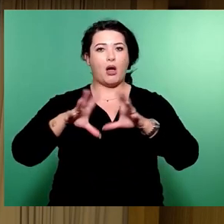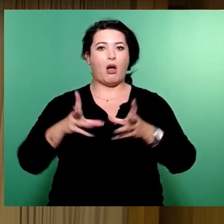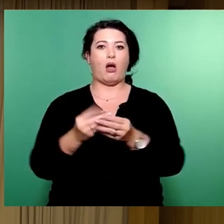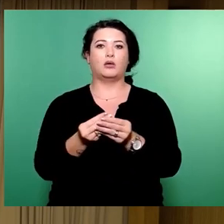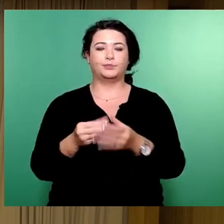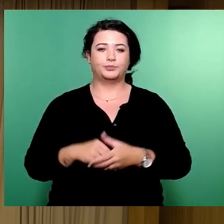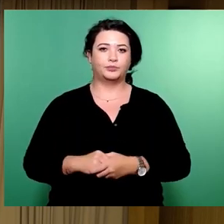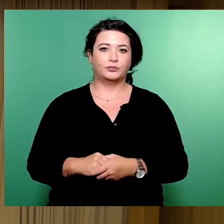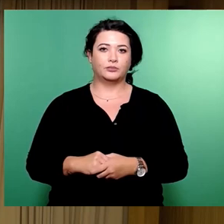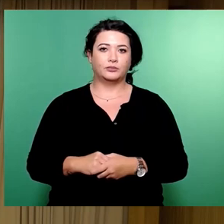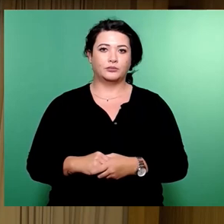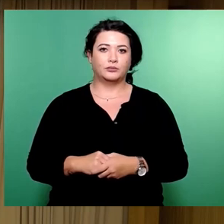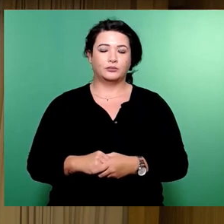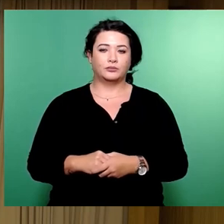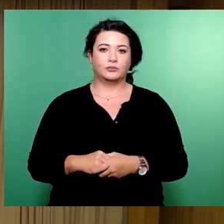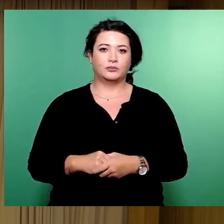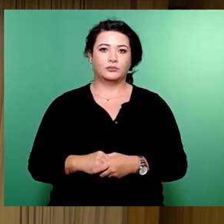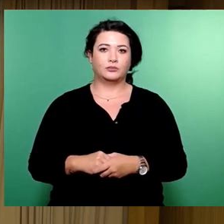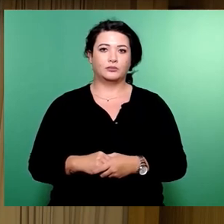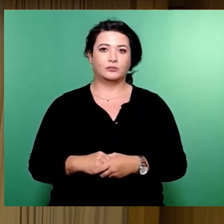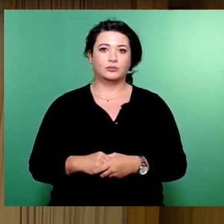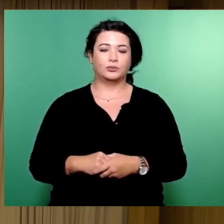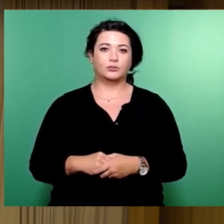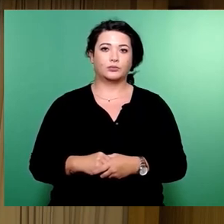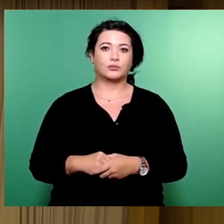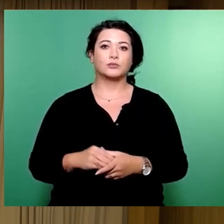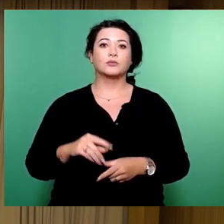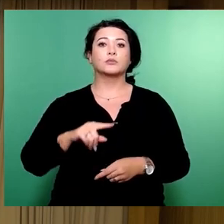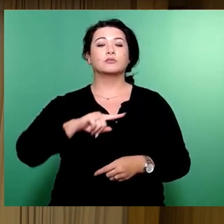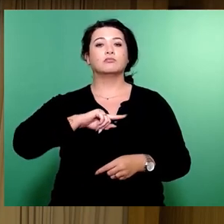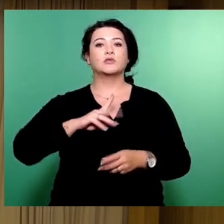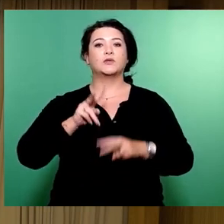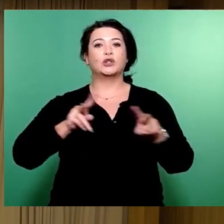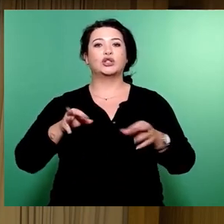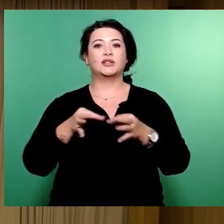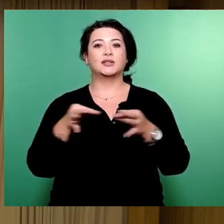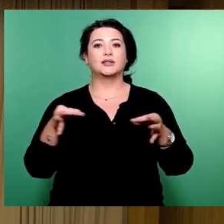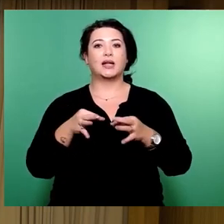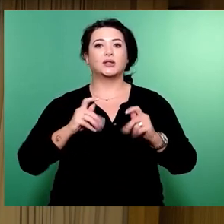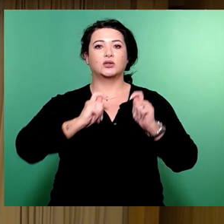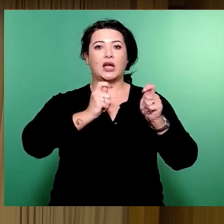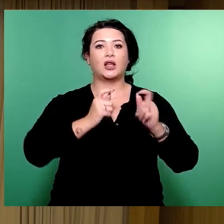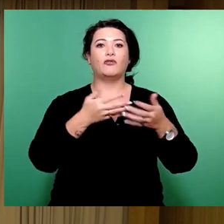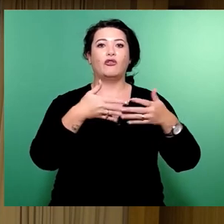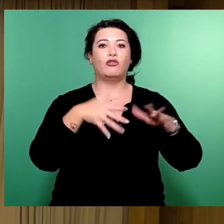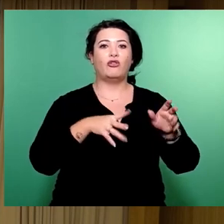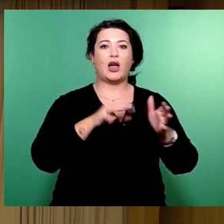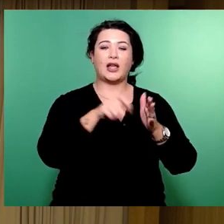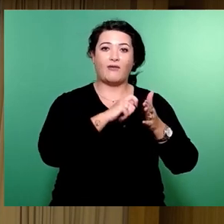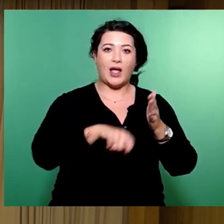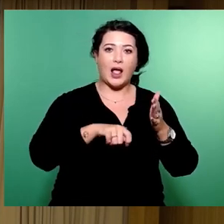Mir liegen Ersetzungsanträge von Freien Wähler, Freien Bürger, AfD und